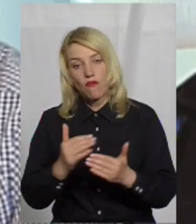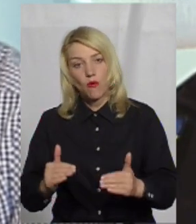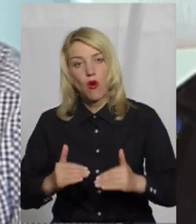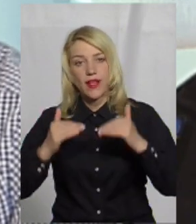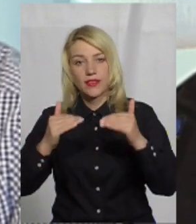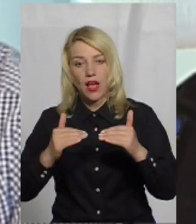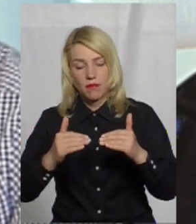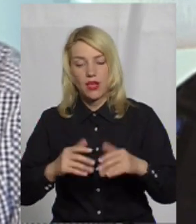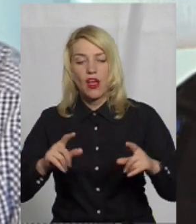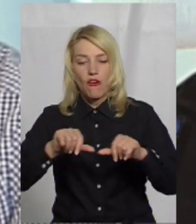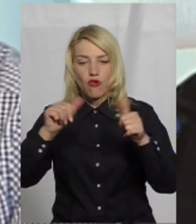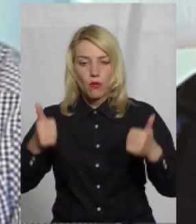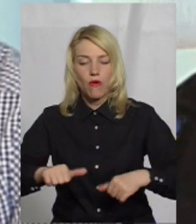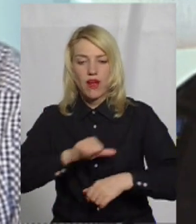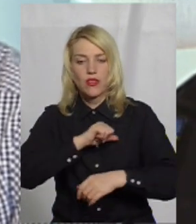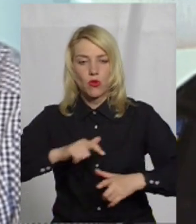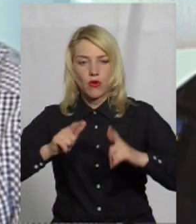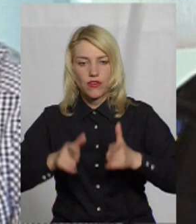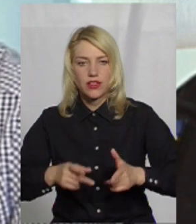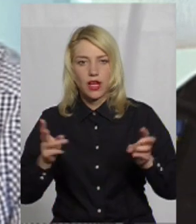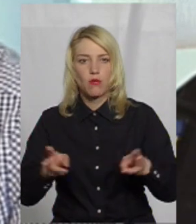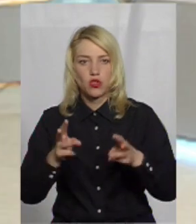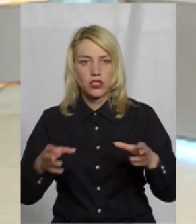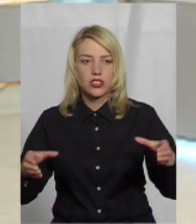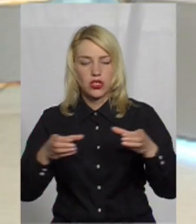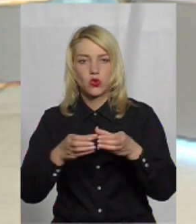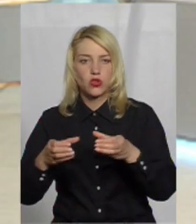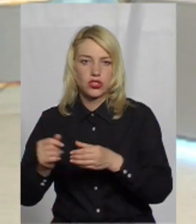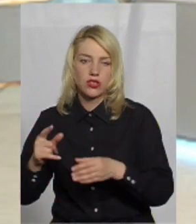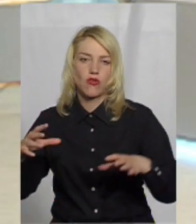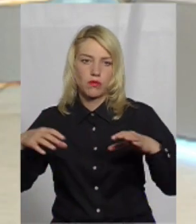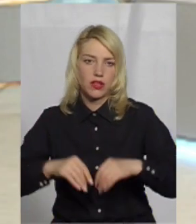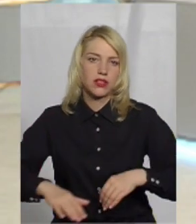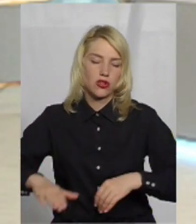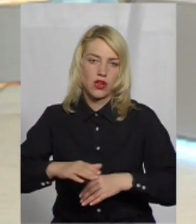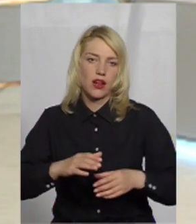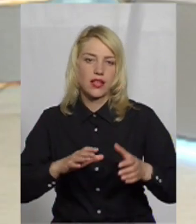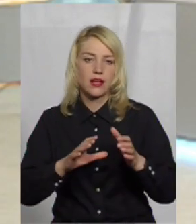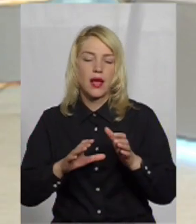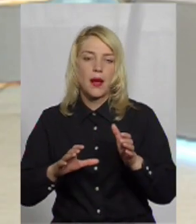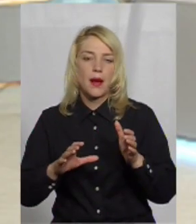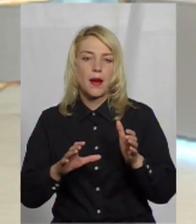формування добровільних пожежних дружин, в першу чергу, у об'єднаних територіальних громадах.